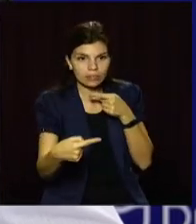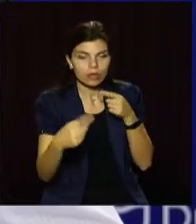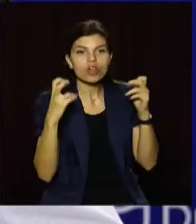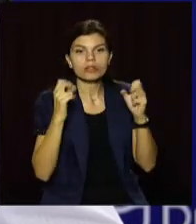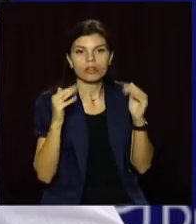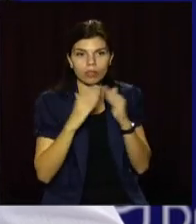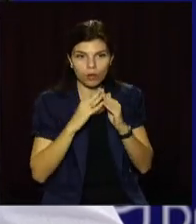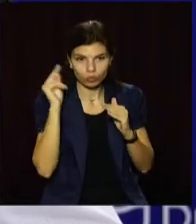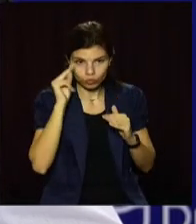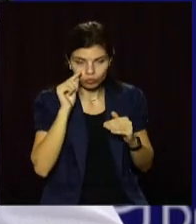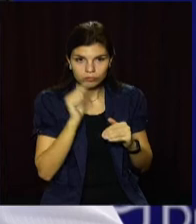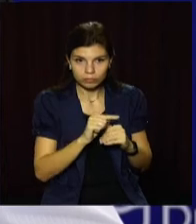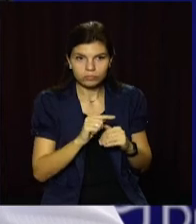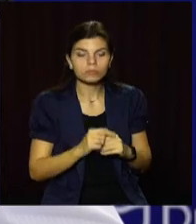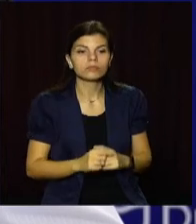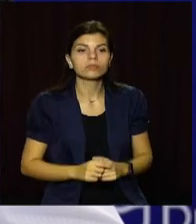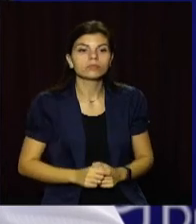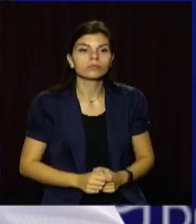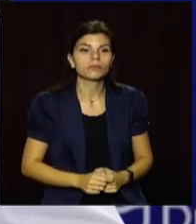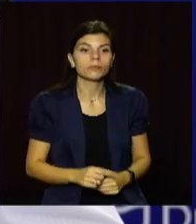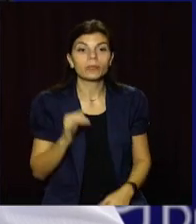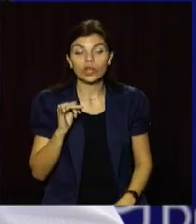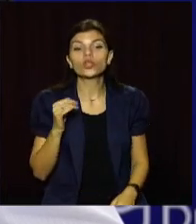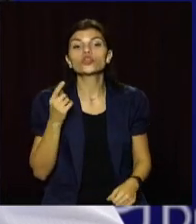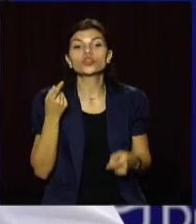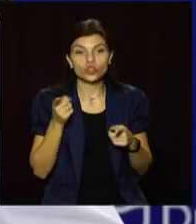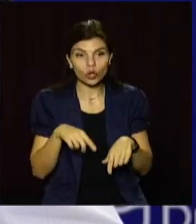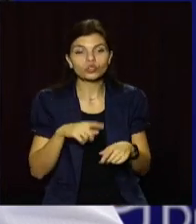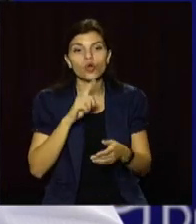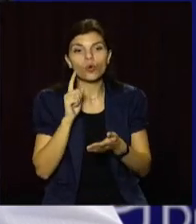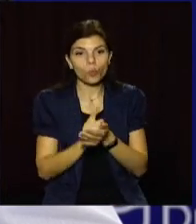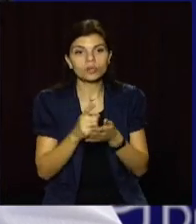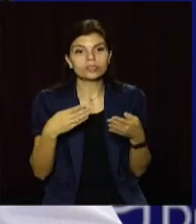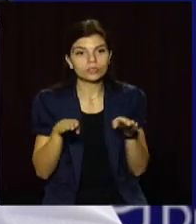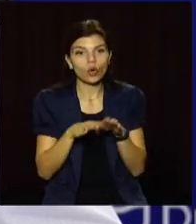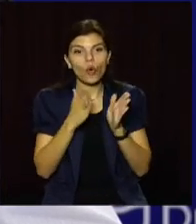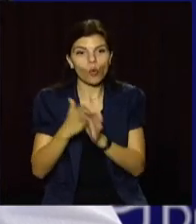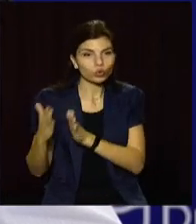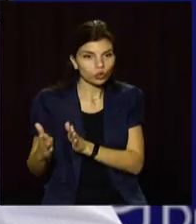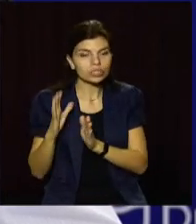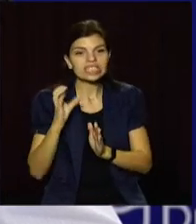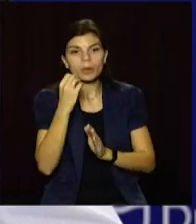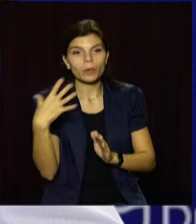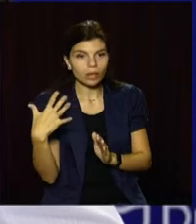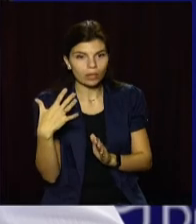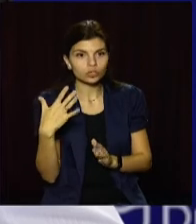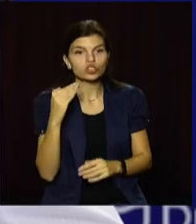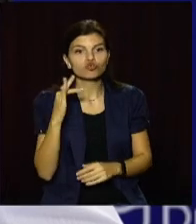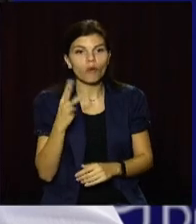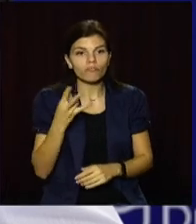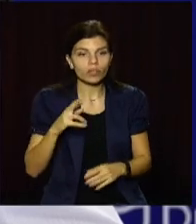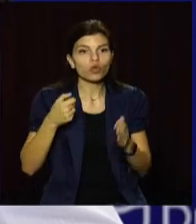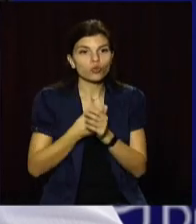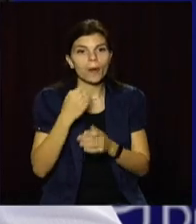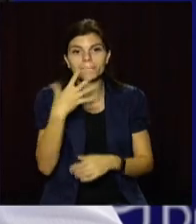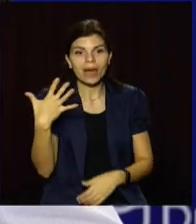русло. І також зобов'язково закрити гуртожитки з 15 жовтня по